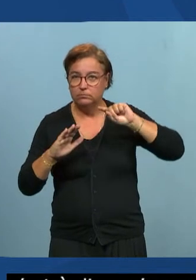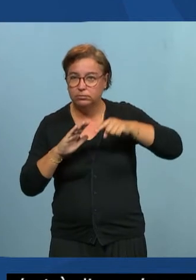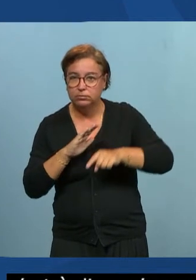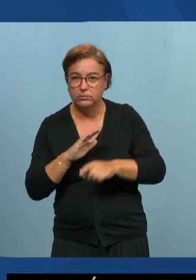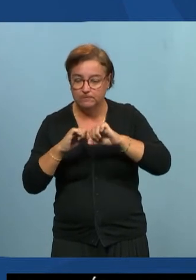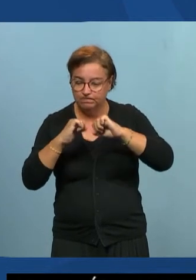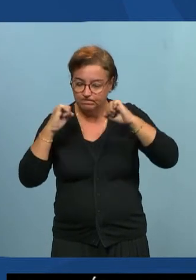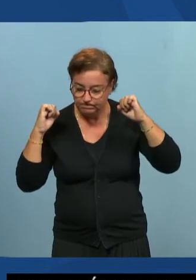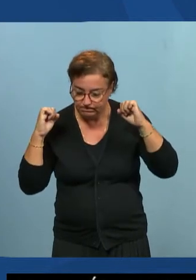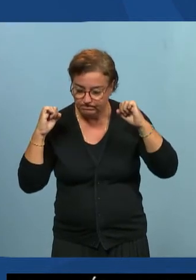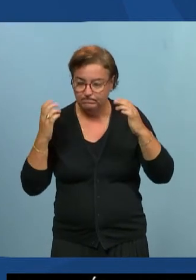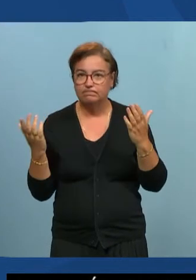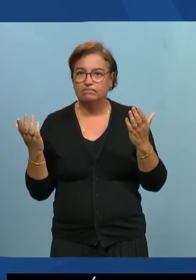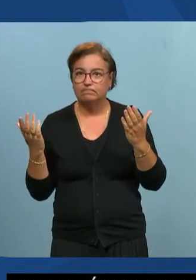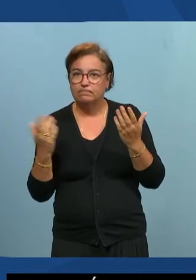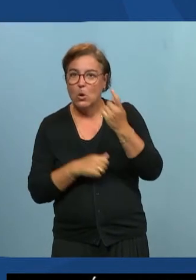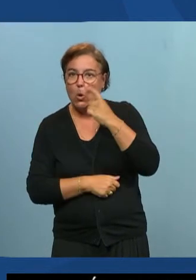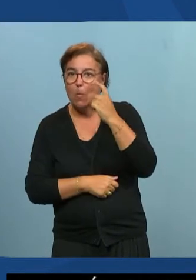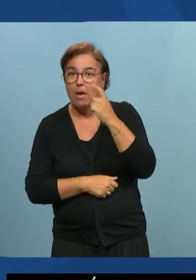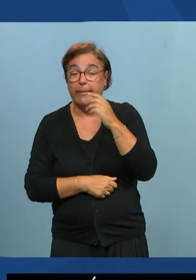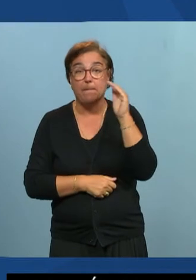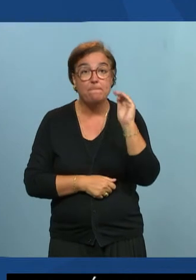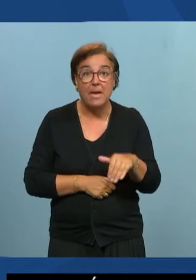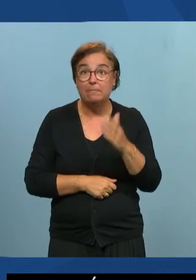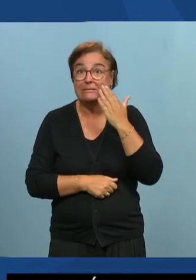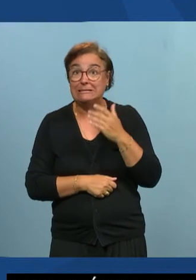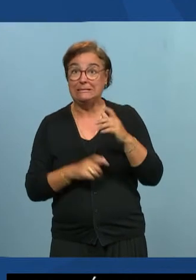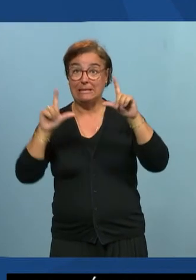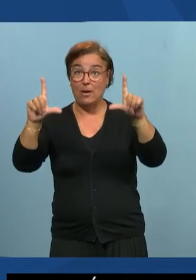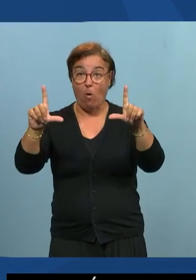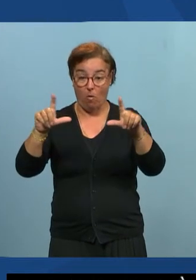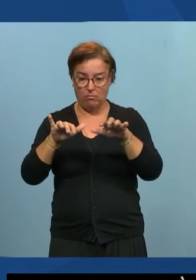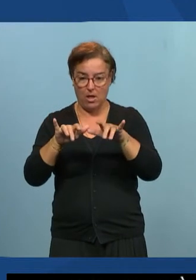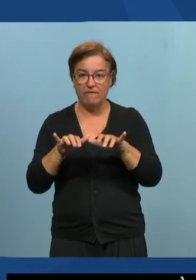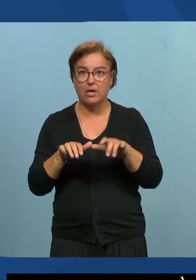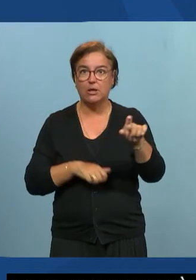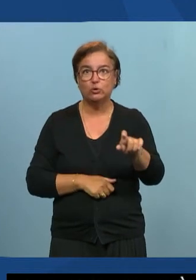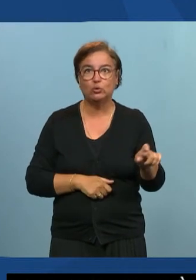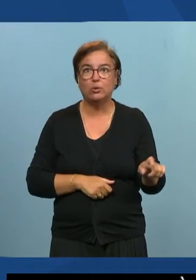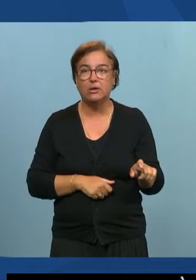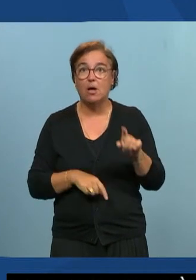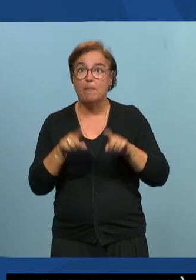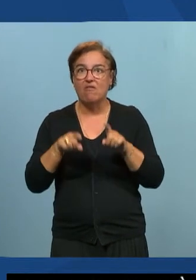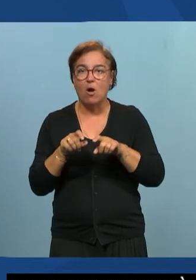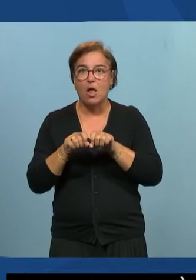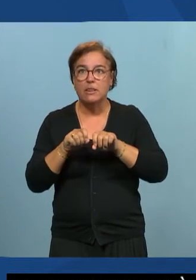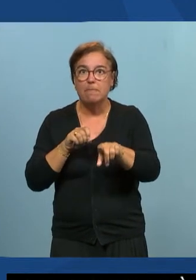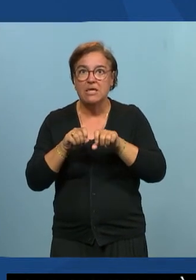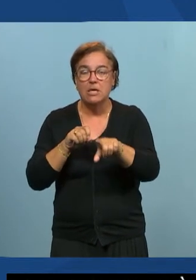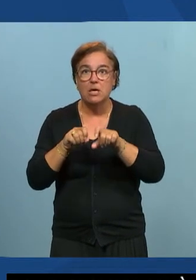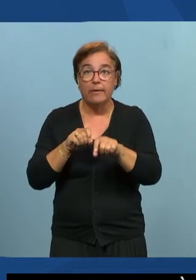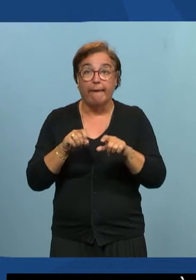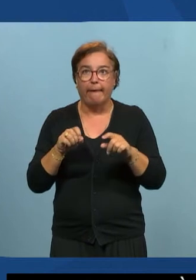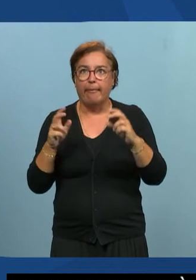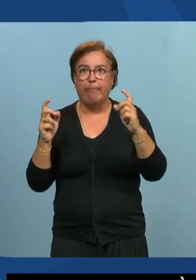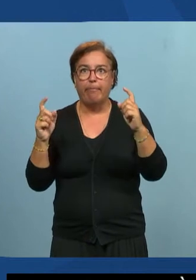Et là, vous allez vous retrouver, même si vous êtes avec un écran, un clavier, une souris. Quelquefois, vous êtes en bas débit parce que vous êtes en vacances sur un lieu en bas